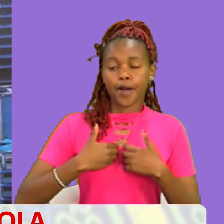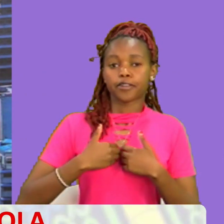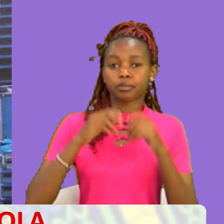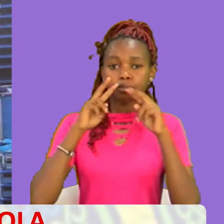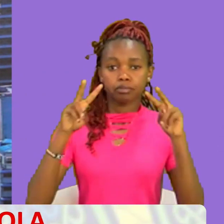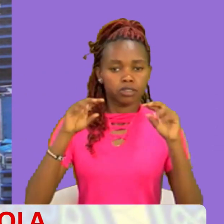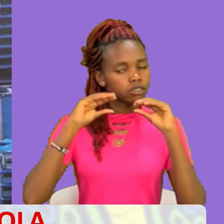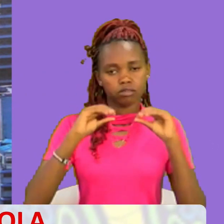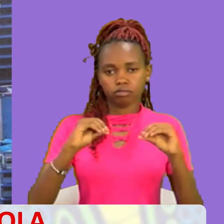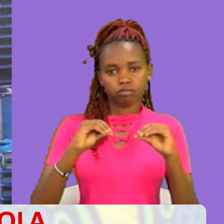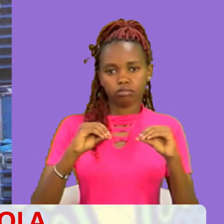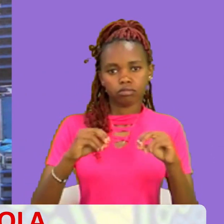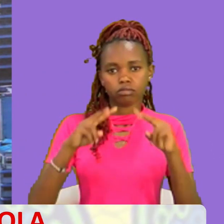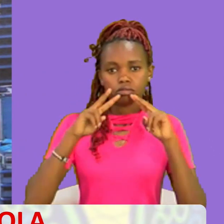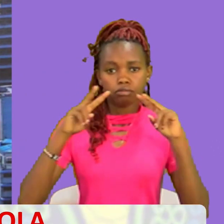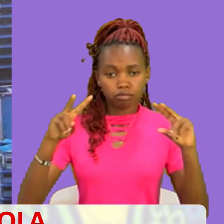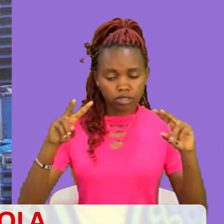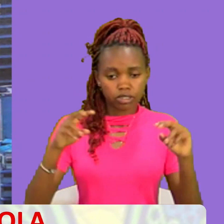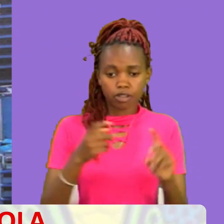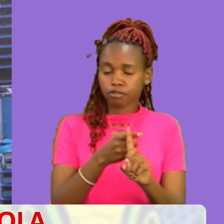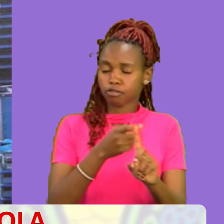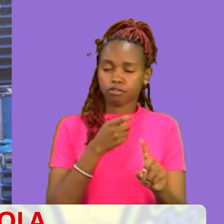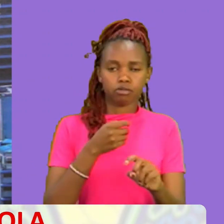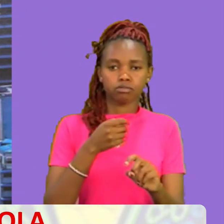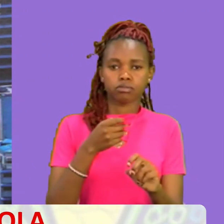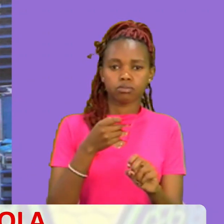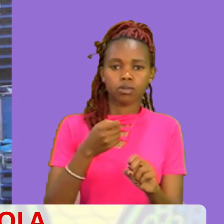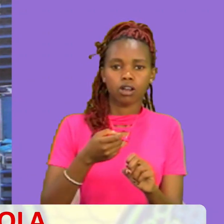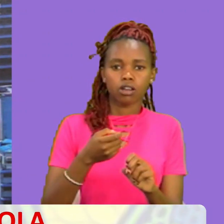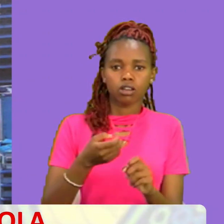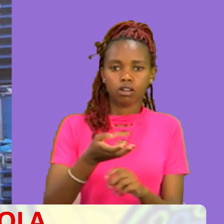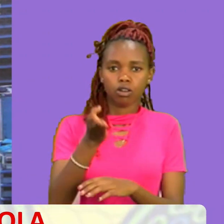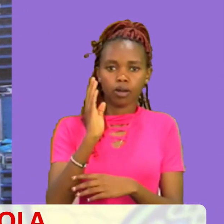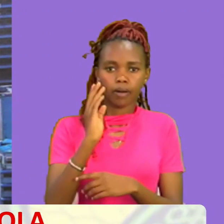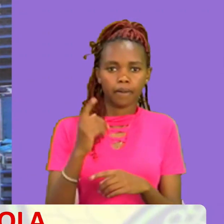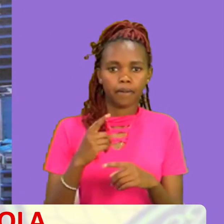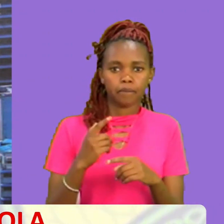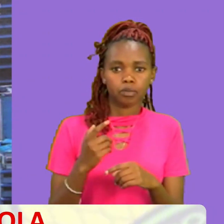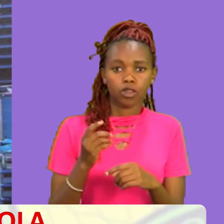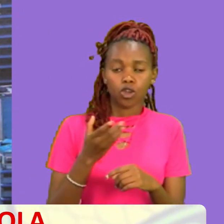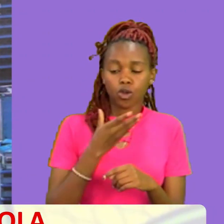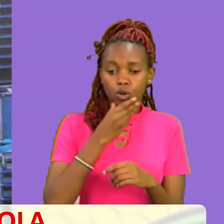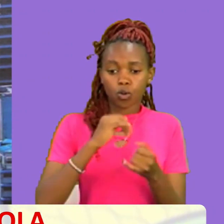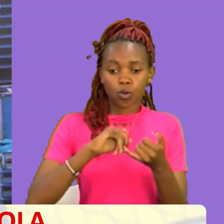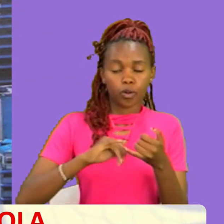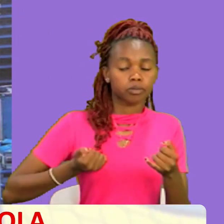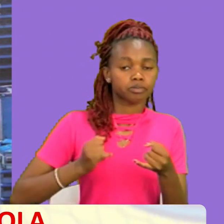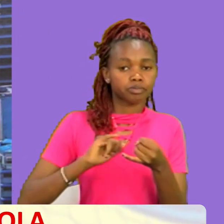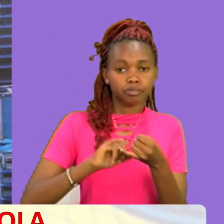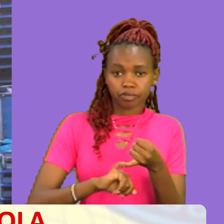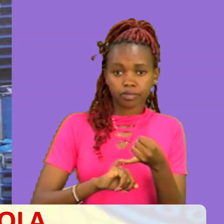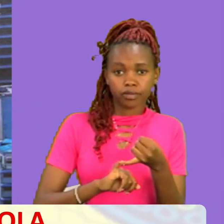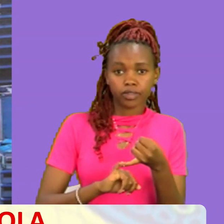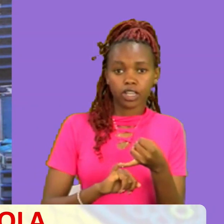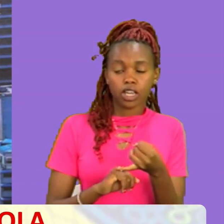inatukana Inatukana kwa mungu Muke wako mume wako Anasa kupatia amani Lakini kumbuka amani Iyo inayofa Inatawa kwa